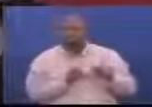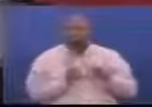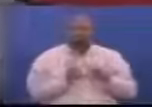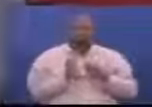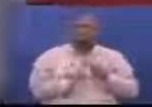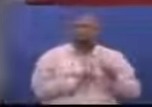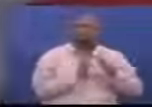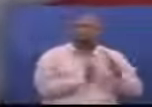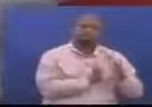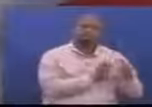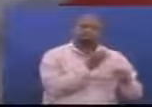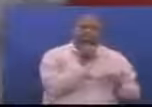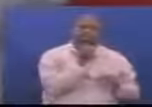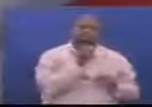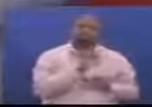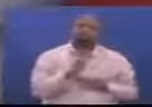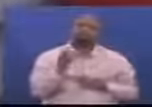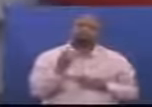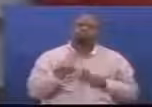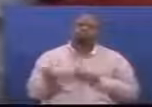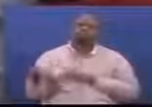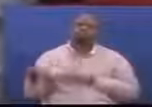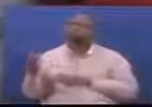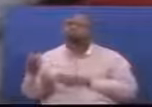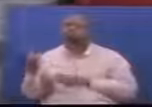unaanda mpango wa chakula ngombe elfu moja miasita